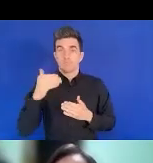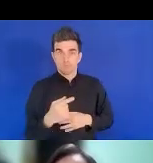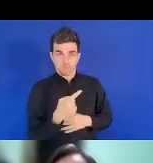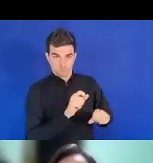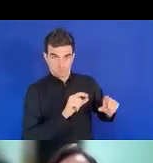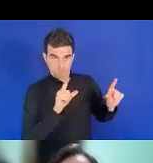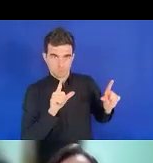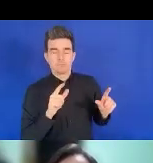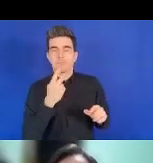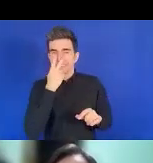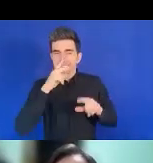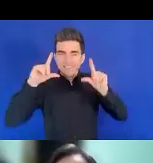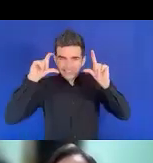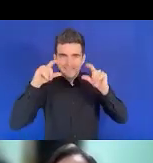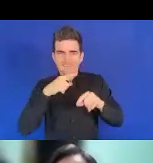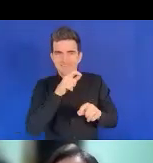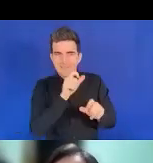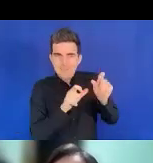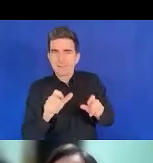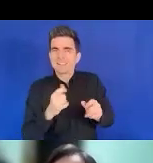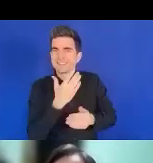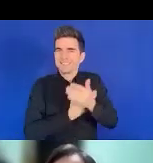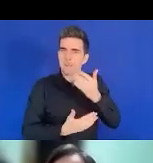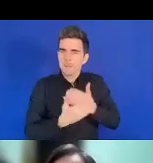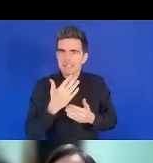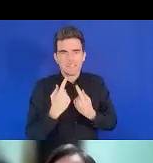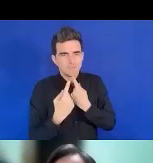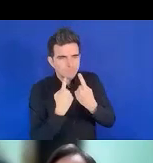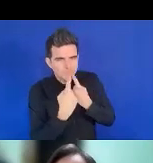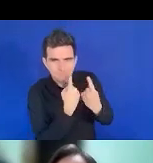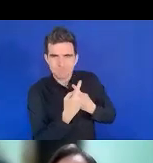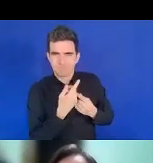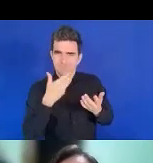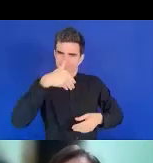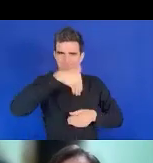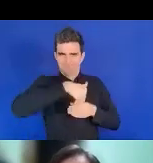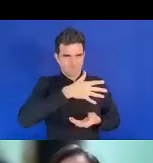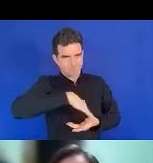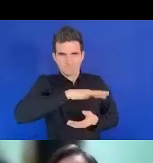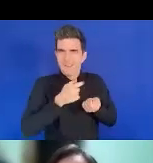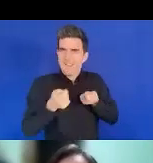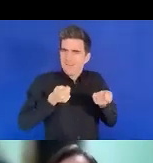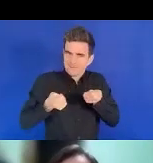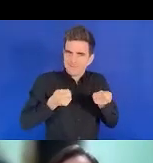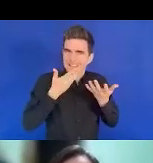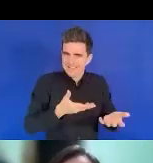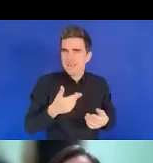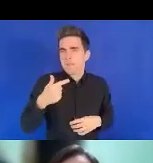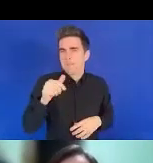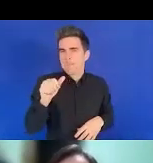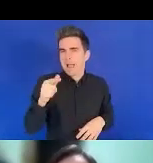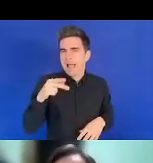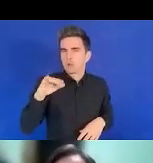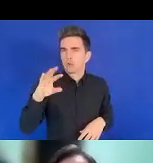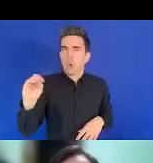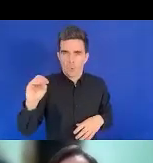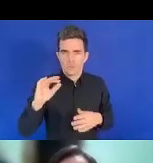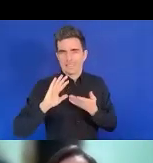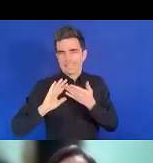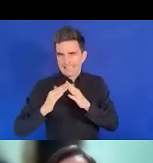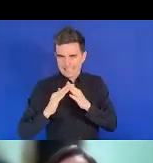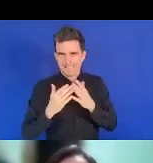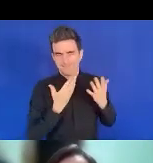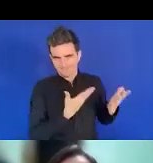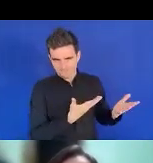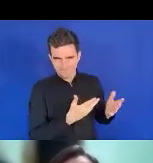Pour les personnes qui sont responsables de cela, nous pouvons voir l'image que nous avons. Sur cette image, nous pouvons voir les personnes qui